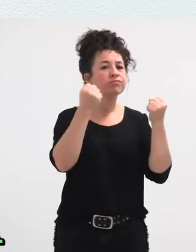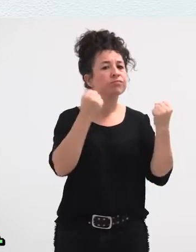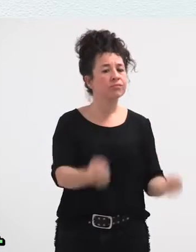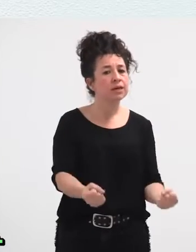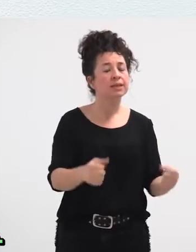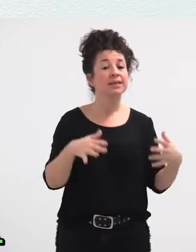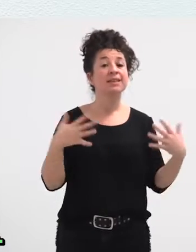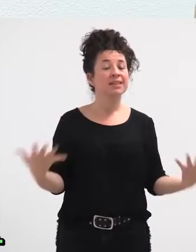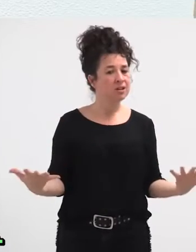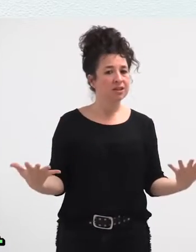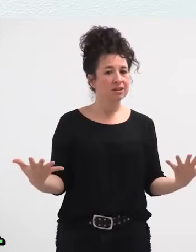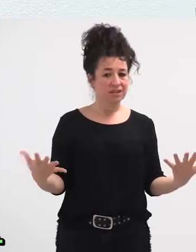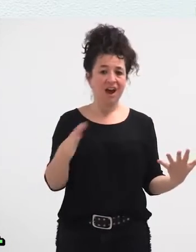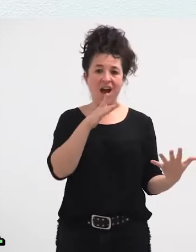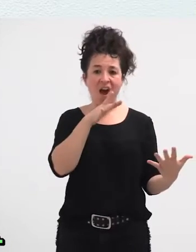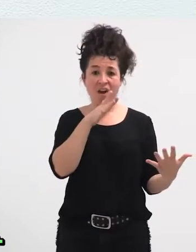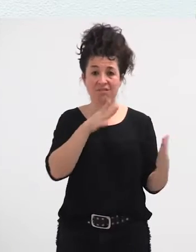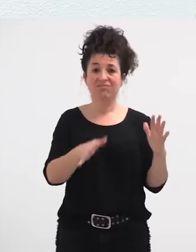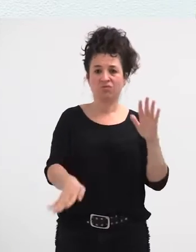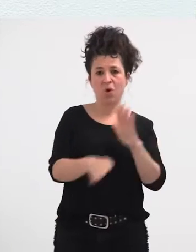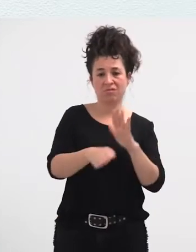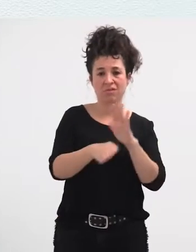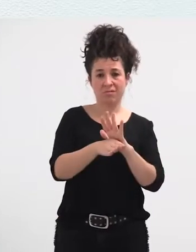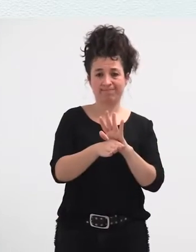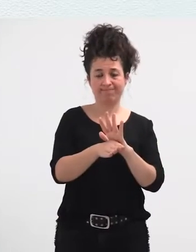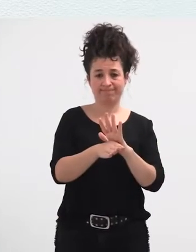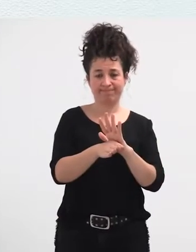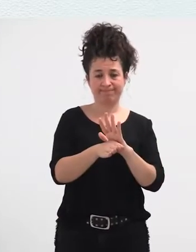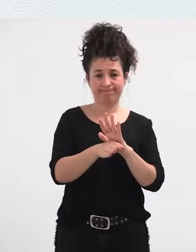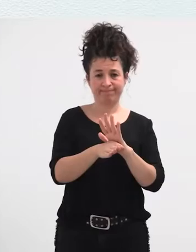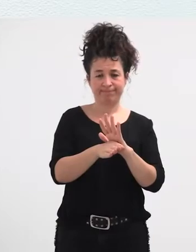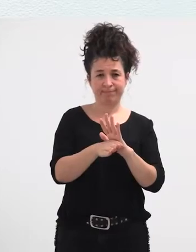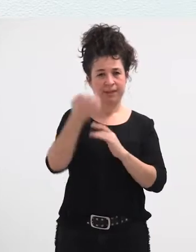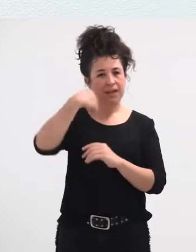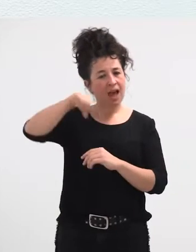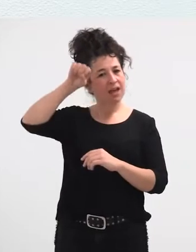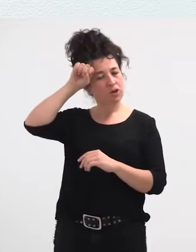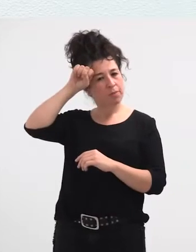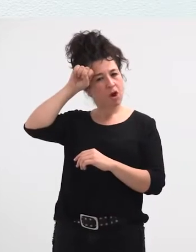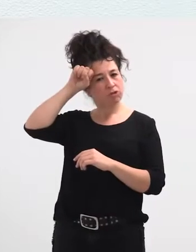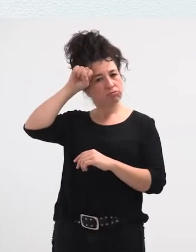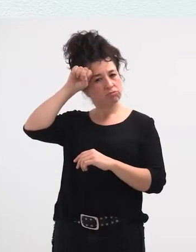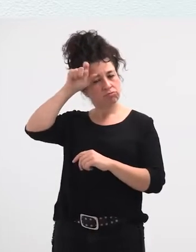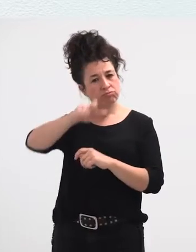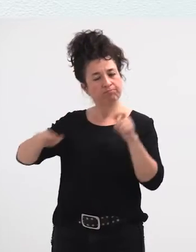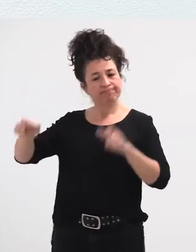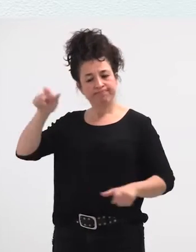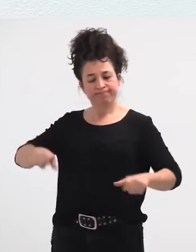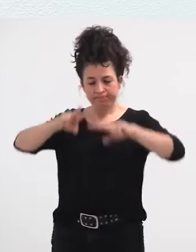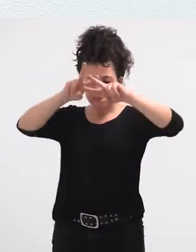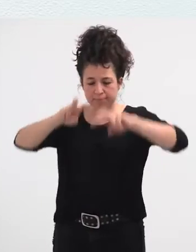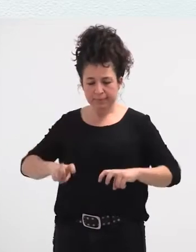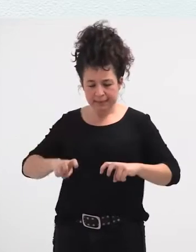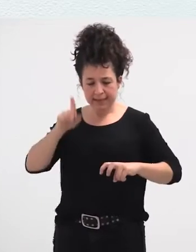horren arrastua, orain dik ere bizirik dagoela esango nuke. Eta duro antropologoik, eta aztertu izan edute, bai bi herriak ere daudela momentu